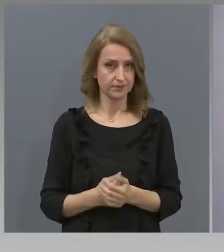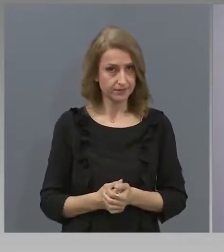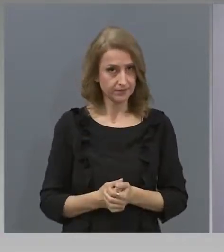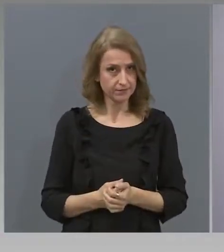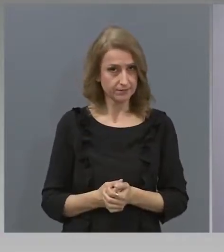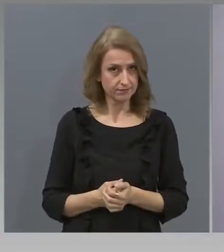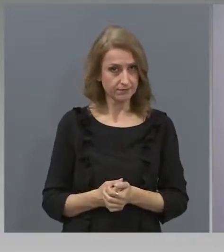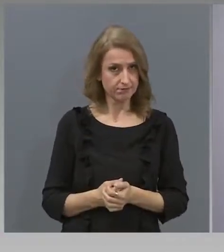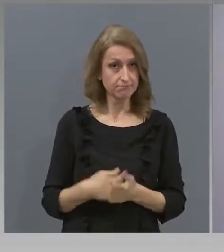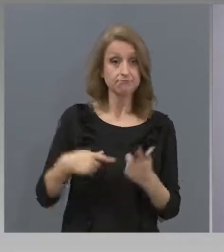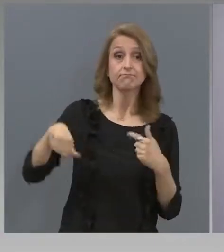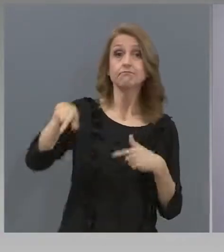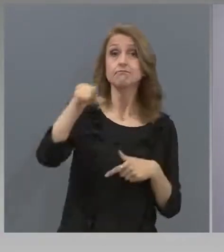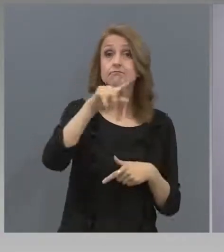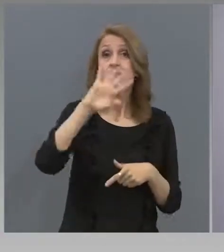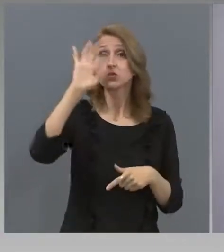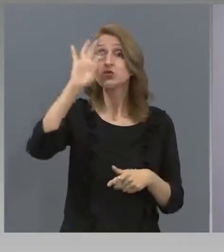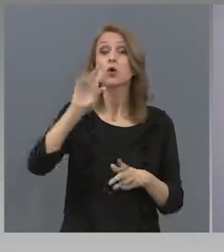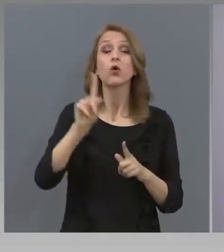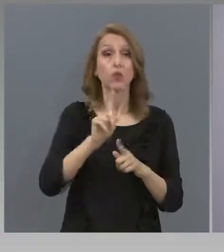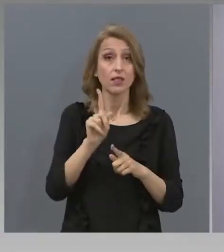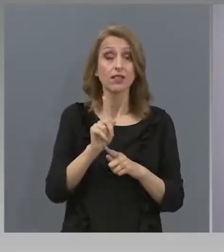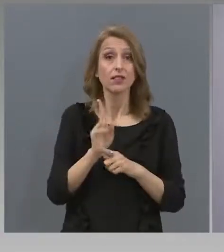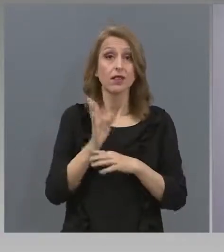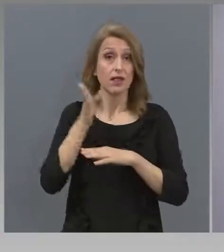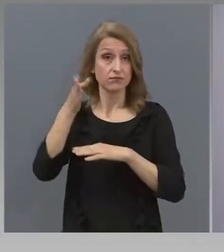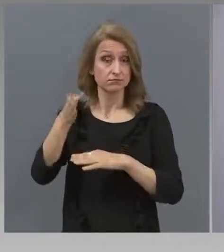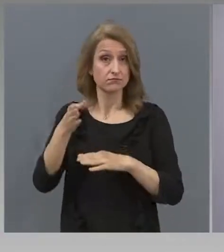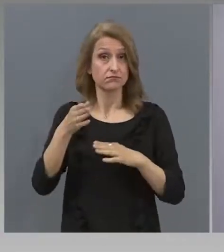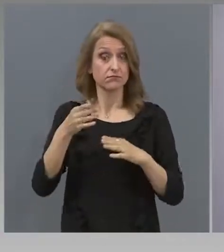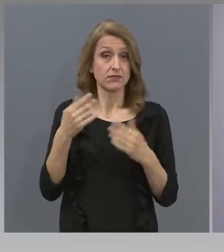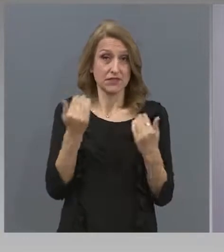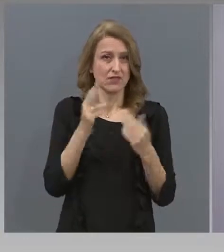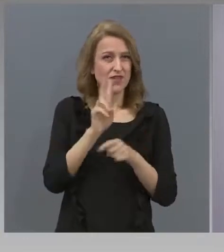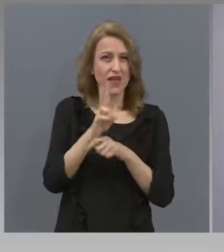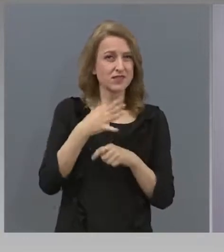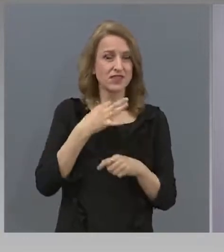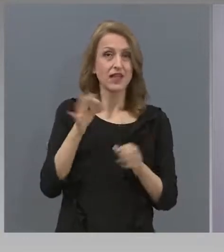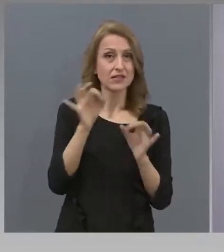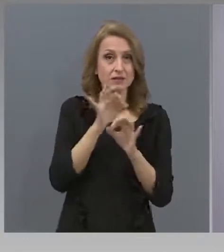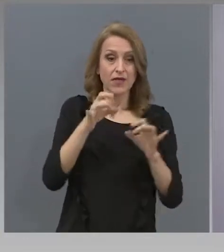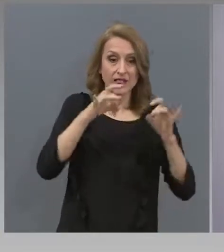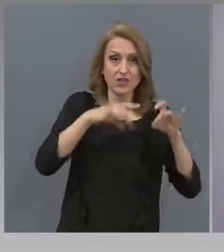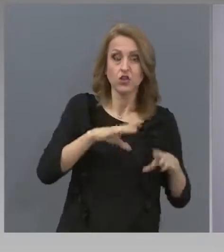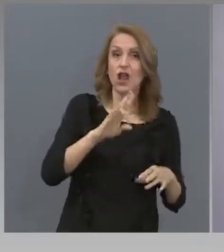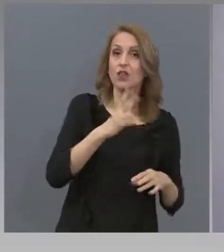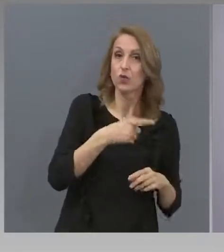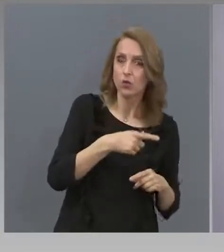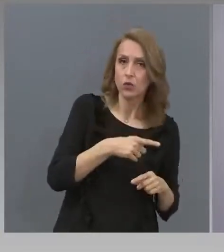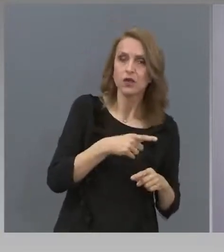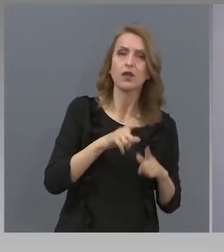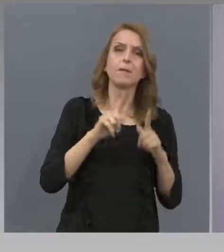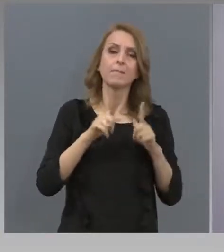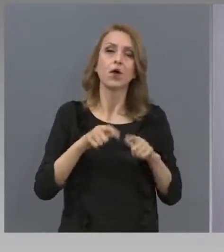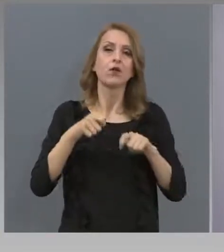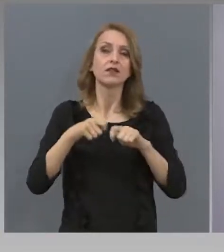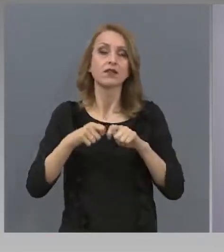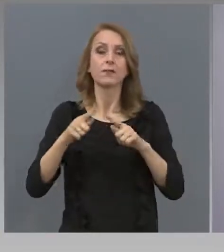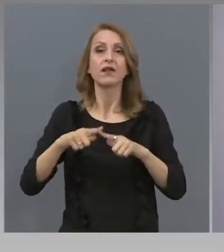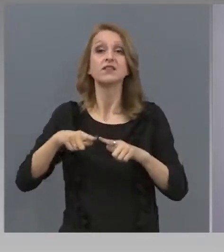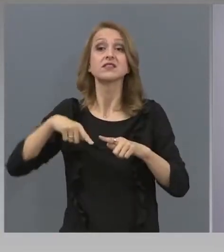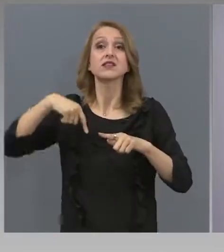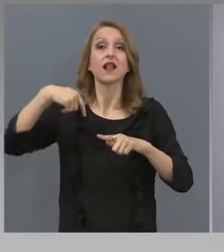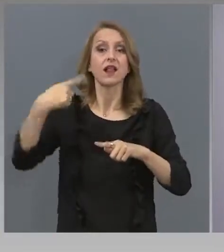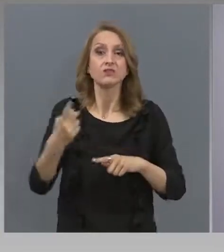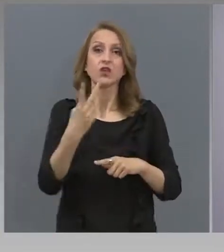Зрелостници, които не се явят на държавен зрелостен изпит в началото на юни, ще могат да го осторят на следващата сесия на 27